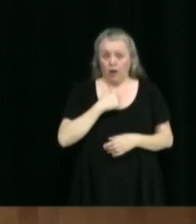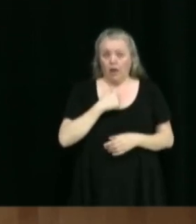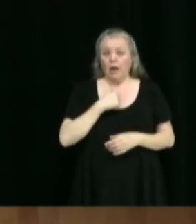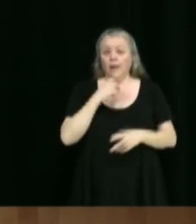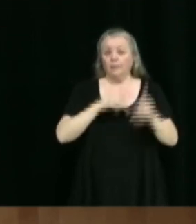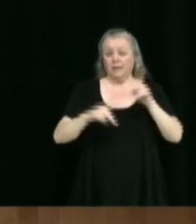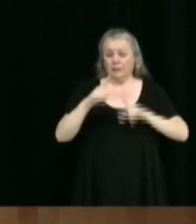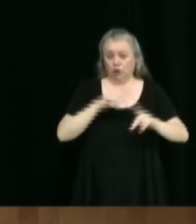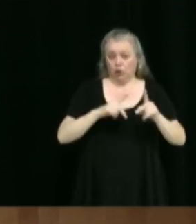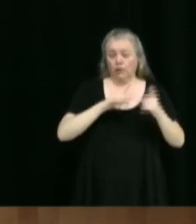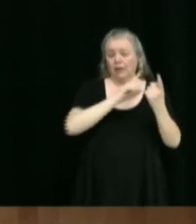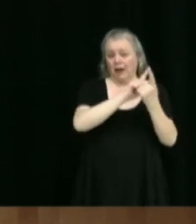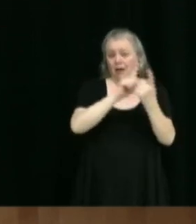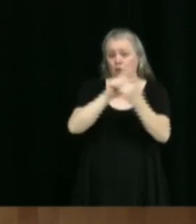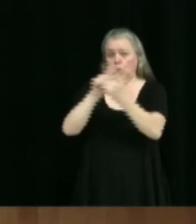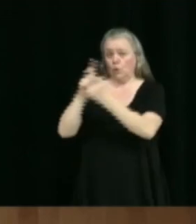signature